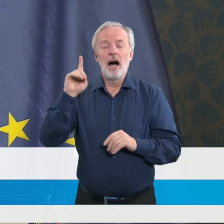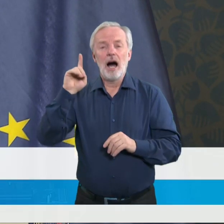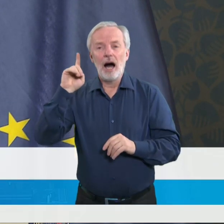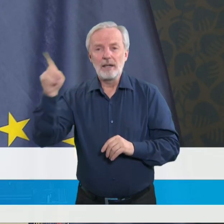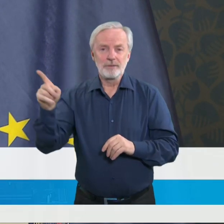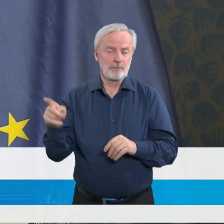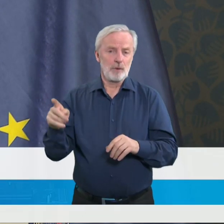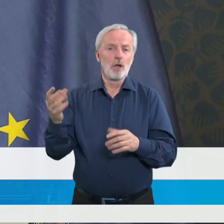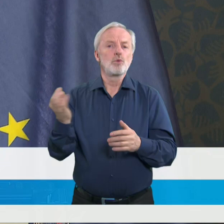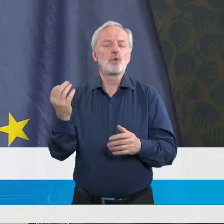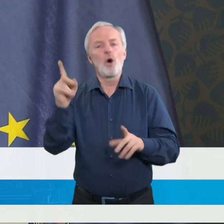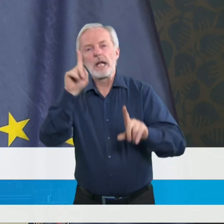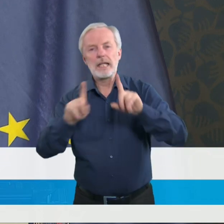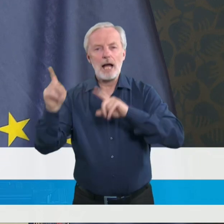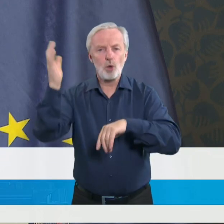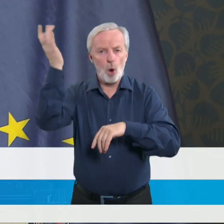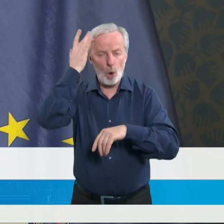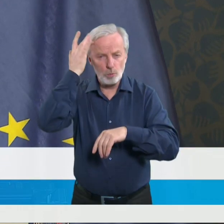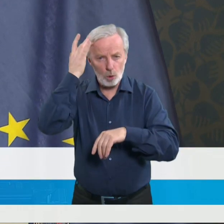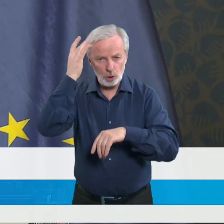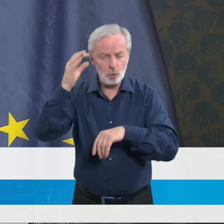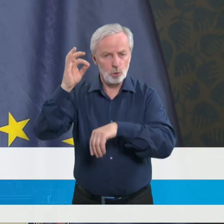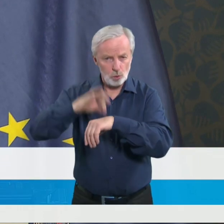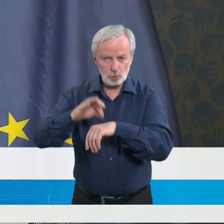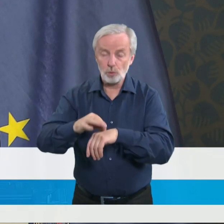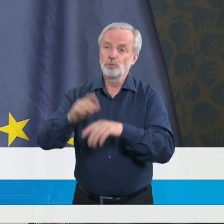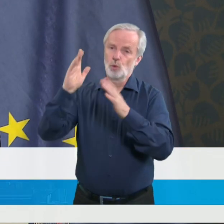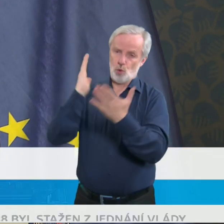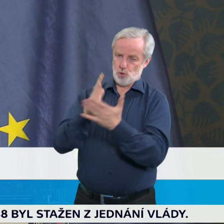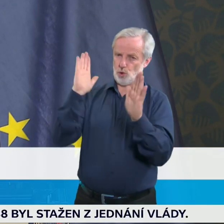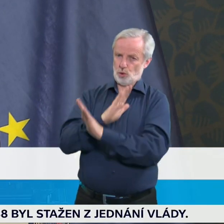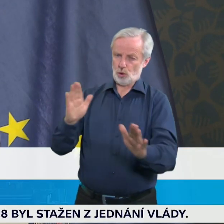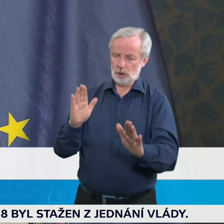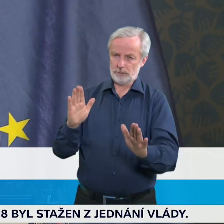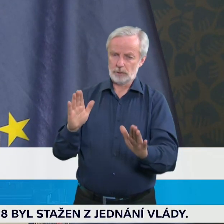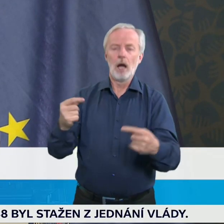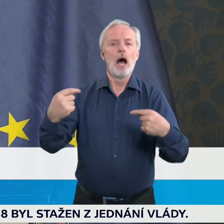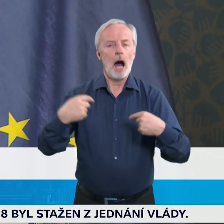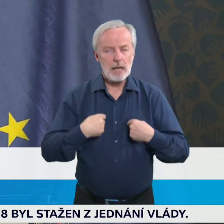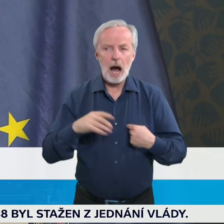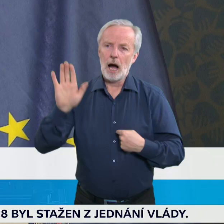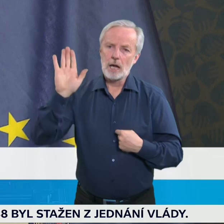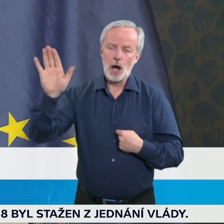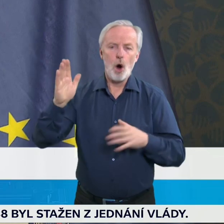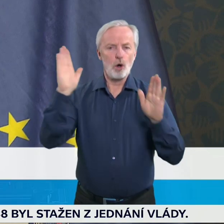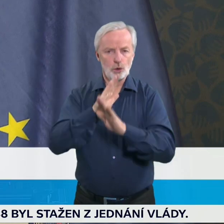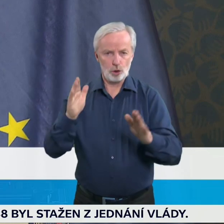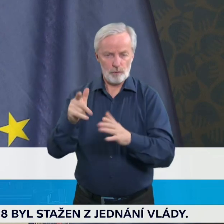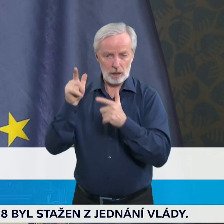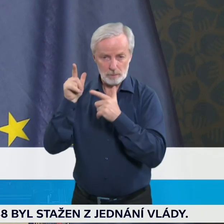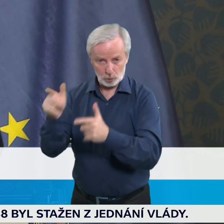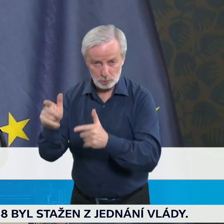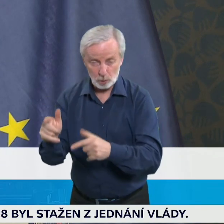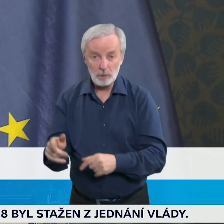se takto rozhodli. Já toto rozhodování podporuji a finance, které byly do